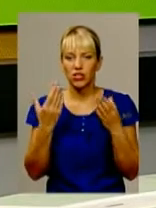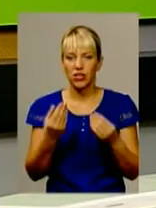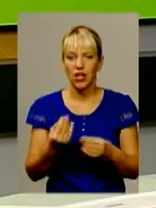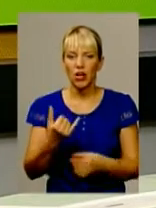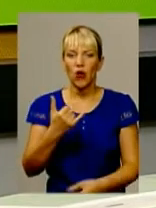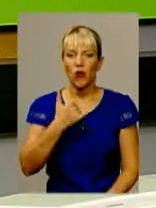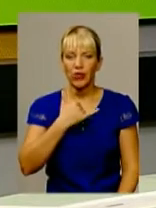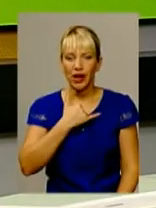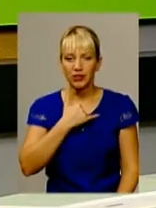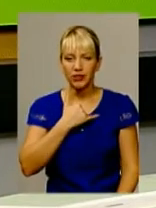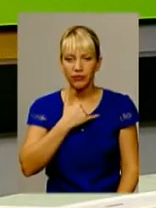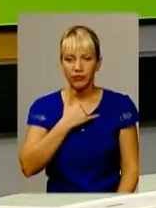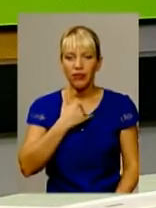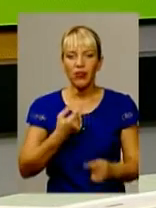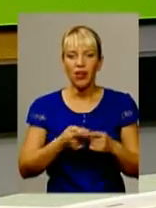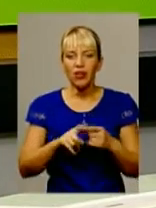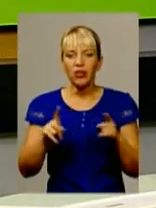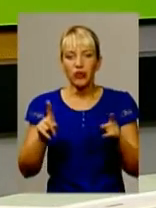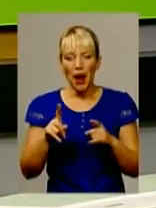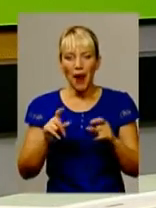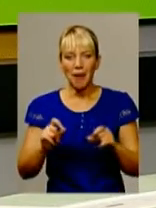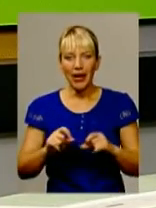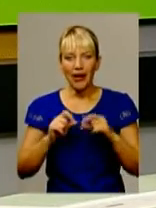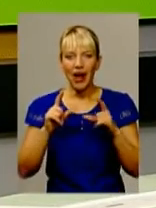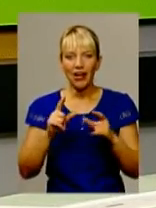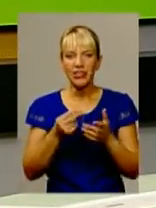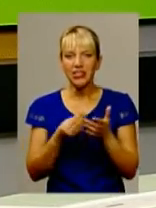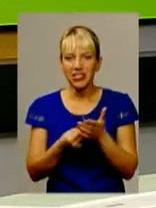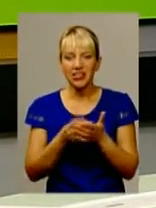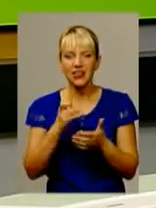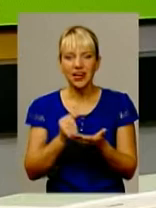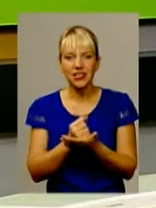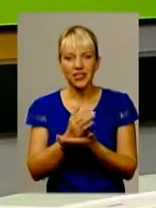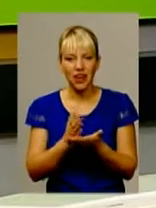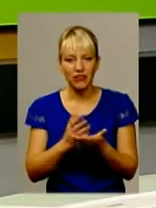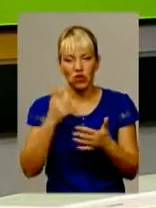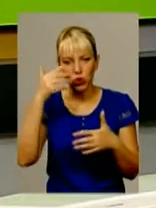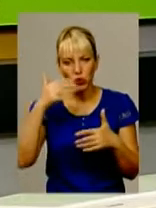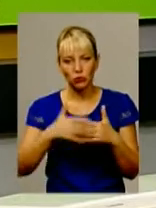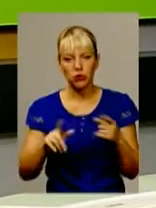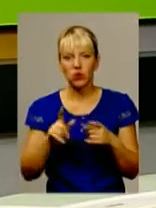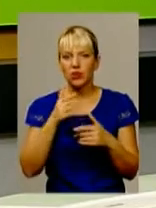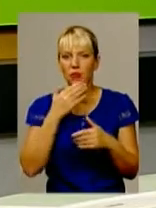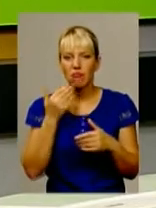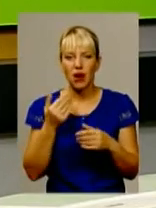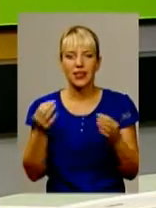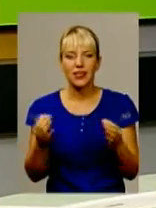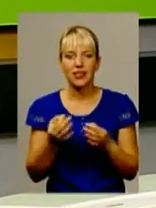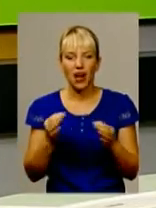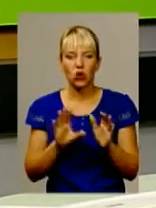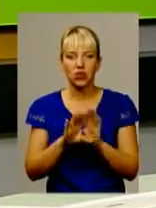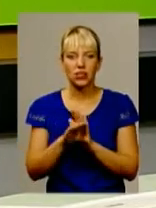те, що піднялися ціни на все, ви самі розумієте. На сьогоднішній нема жодної складової з того,